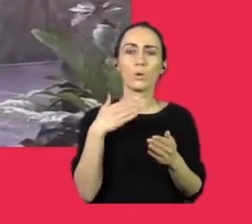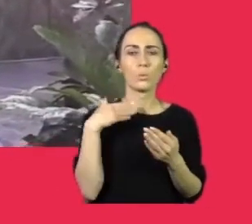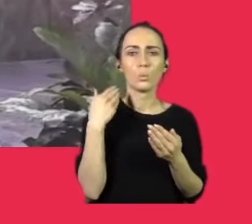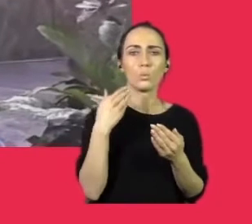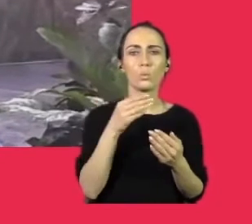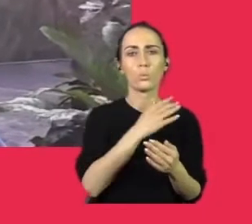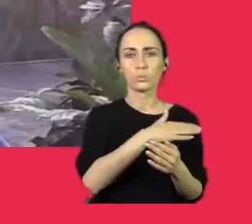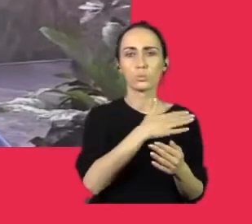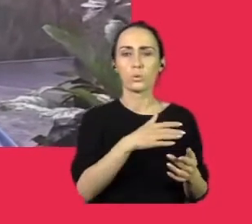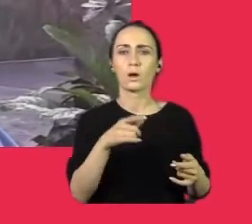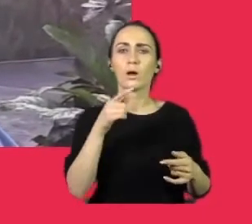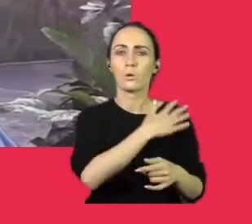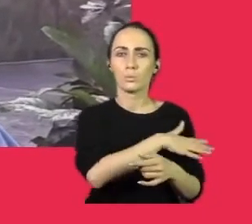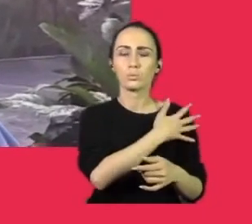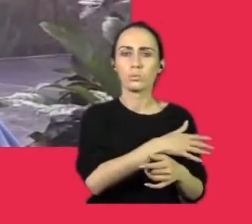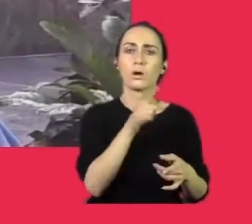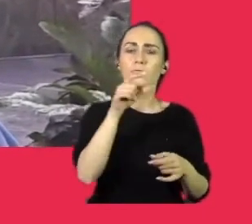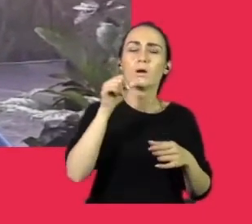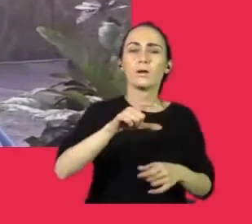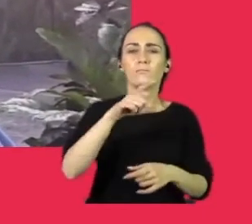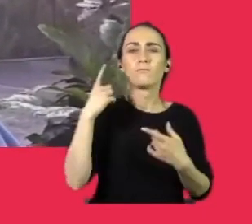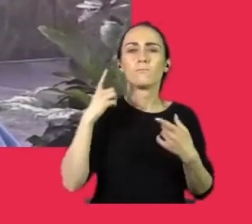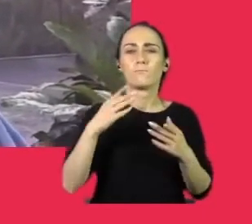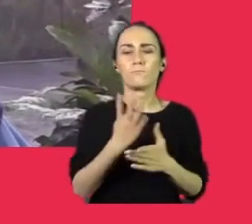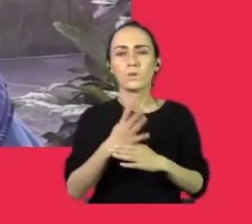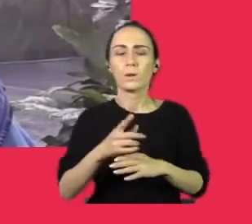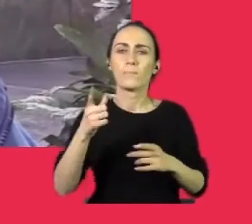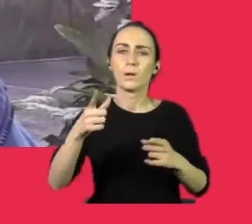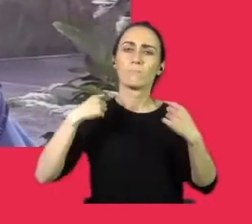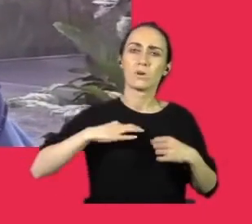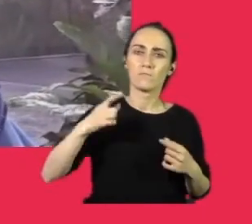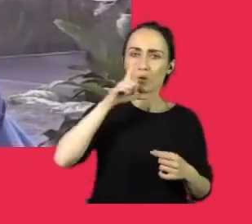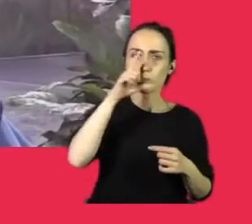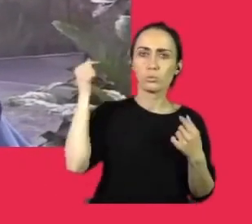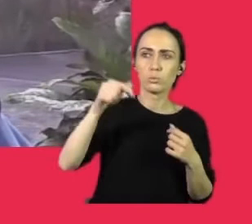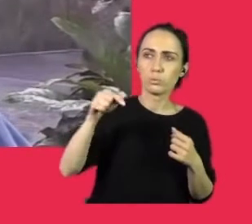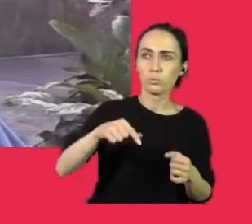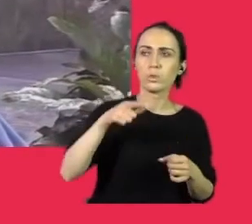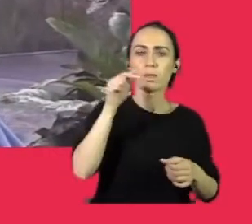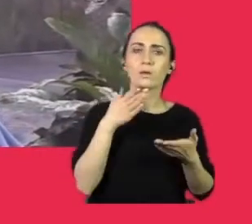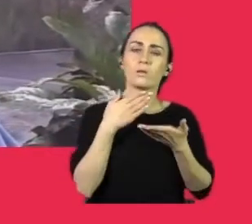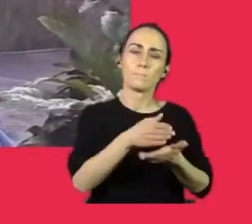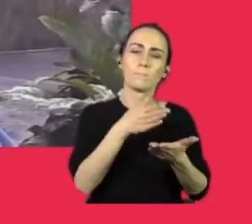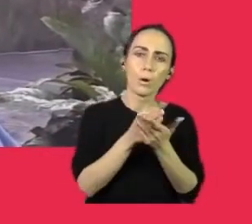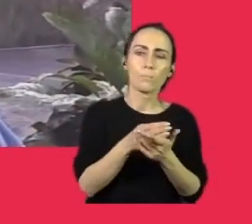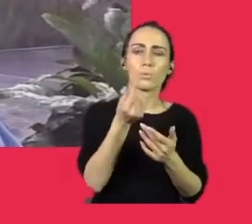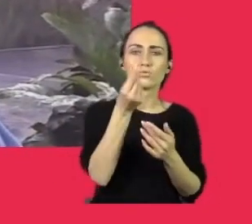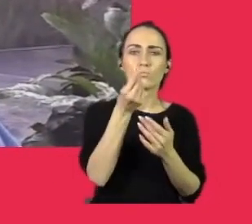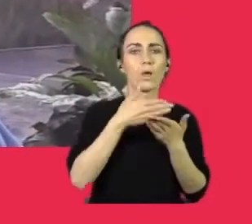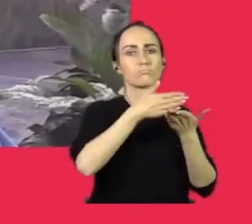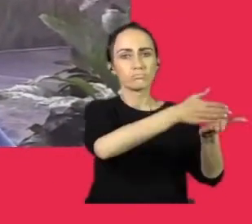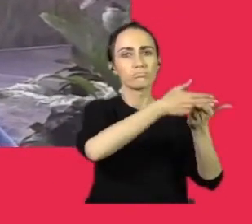otrzymujemy od firm, nawet od osób indywidualnych, pomoc w postaci sponsoringu zwierząt,